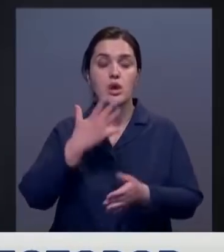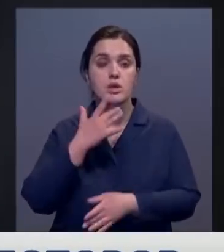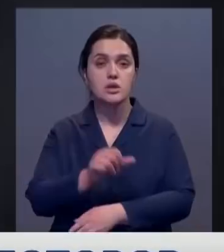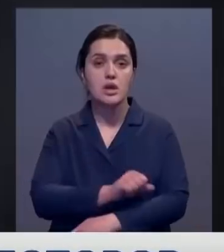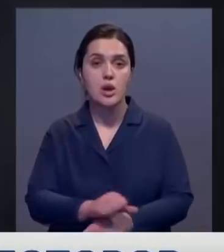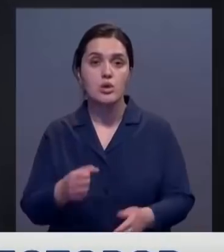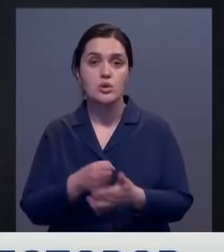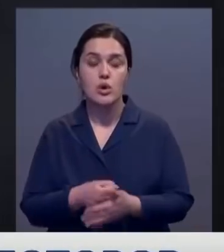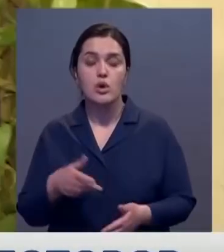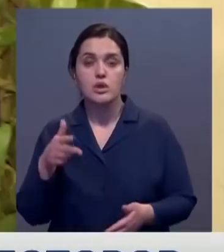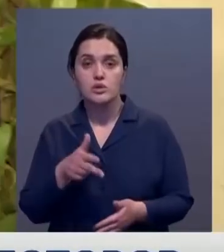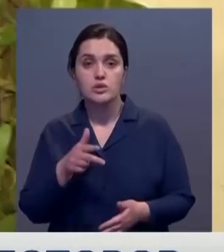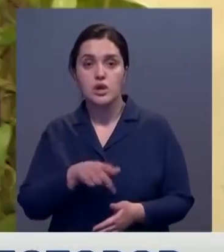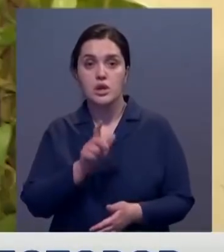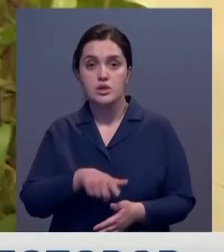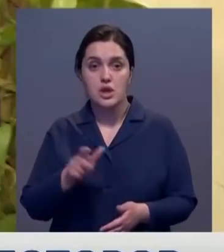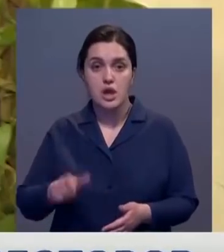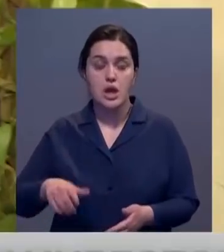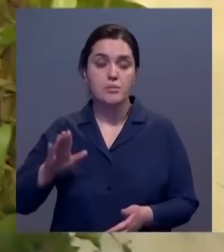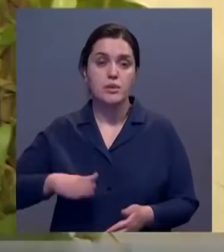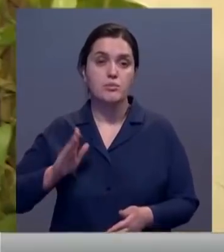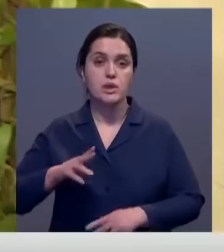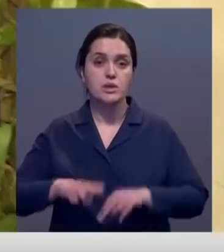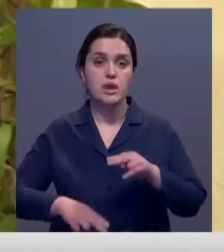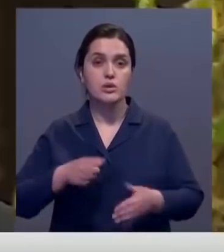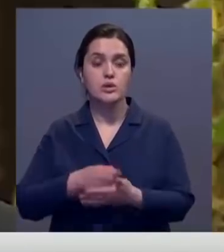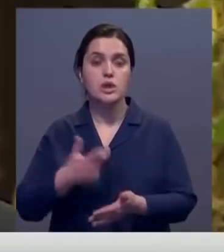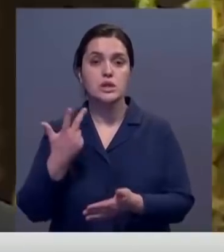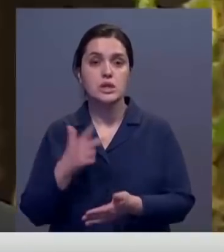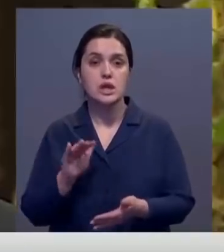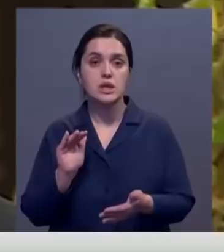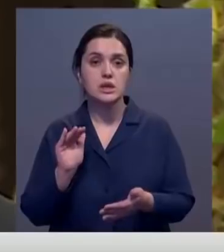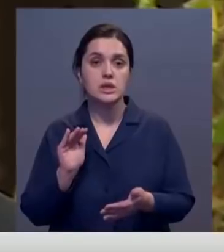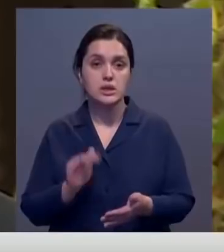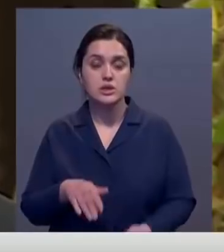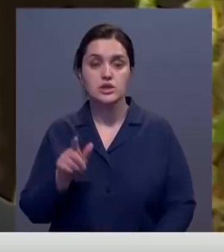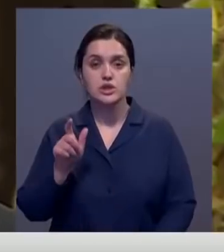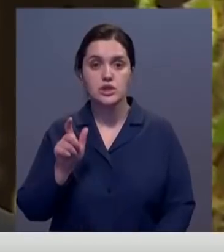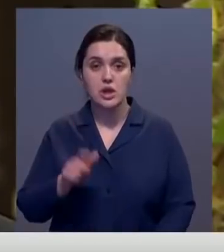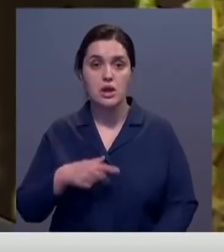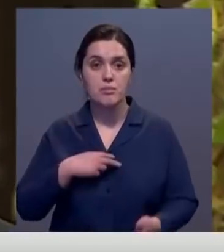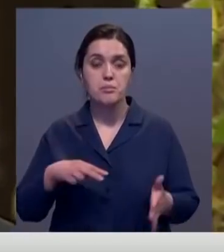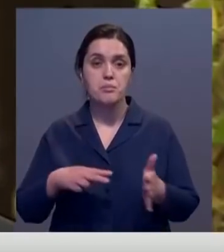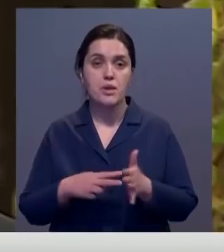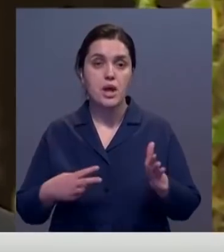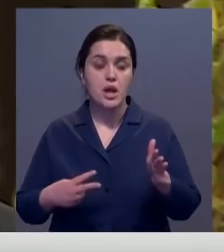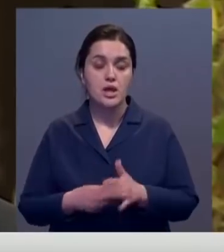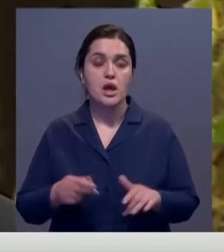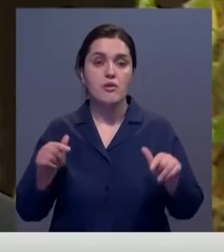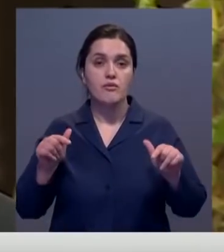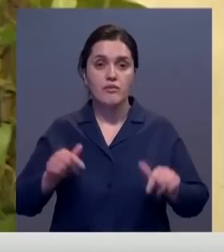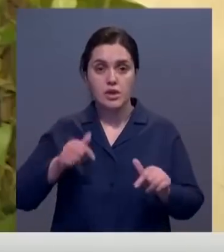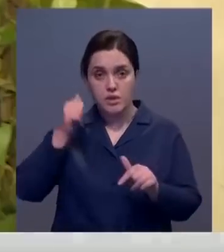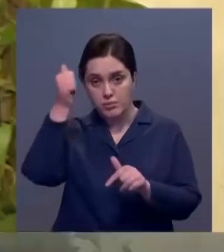3000 человек, а в дальнейшем постройка будет до 30 тысяч человек. Мы планируем уже в этом году начать